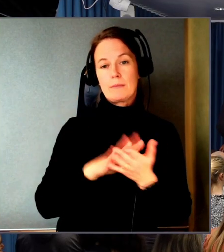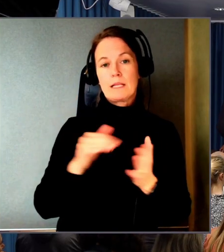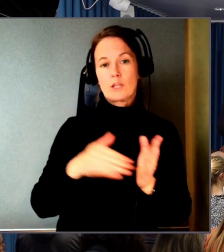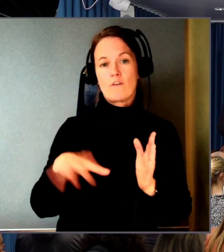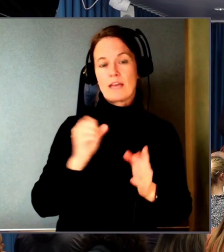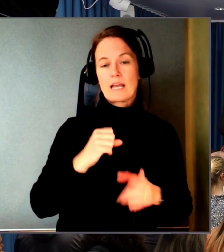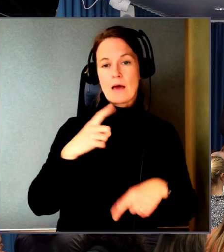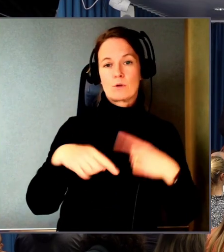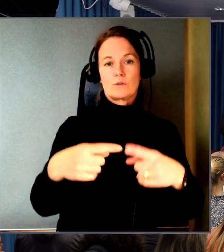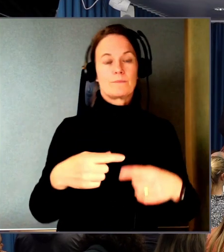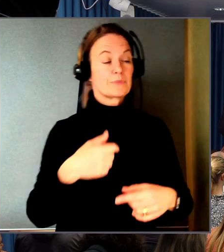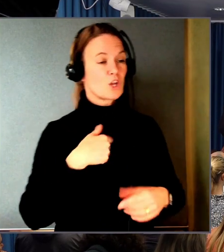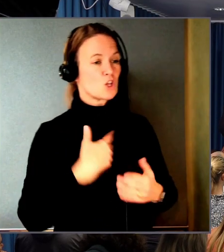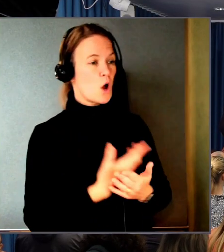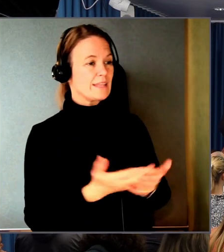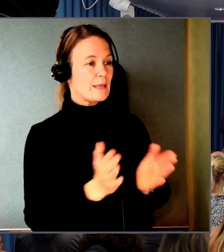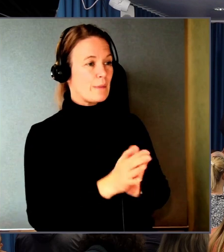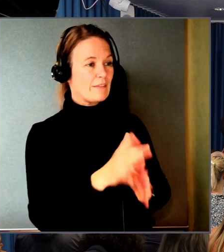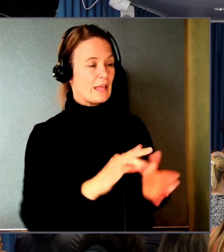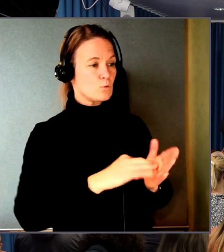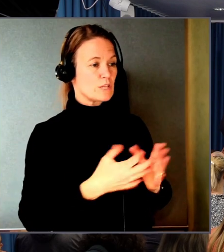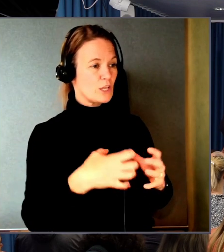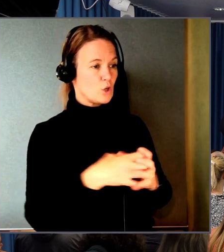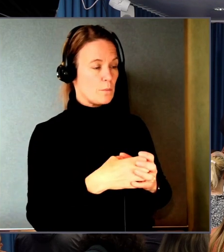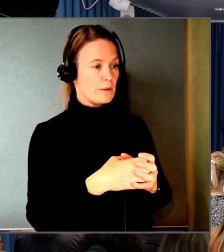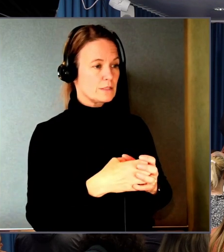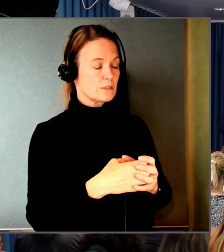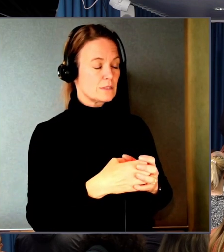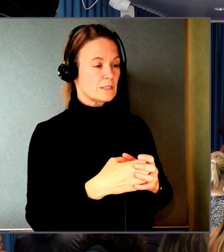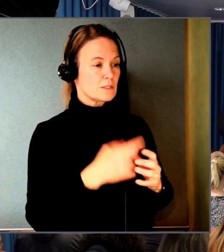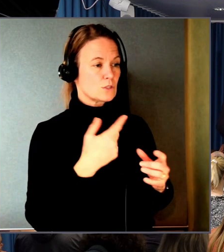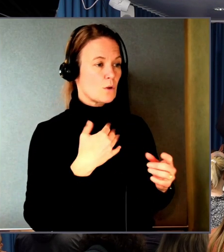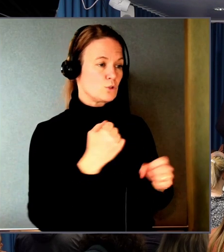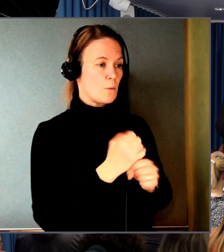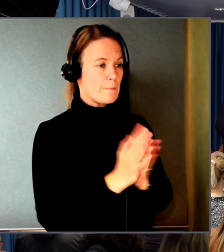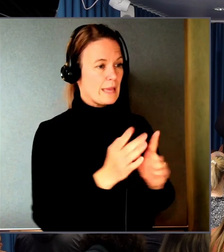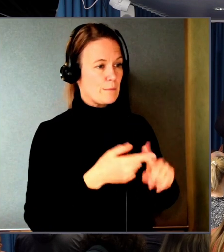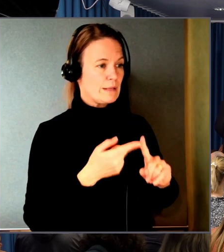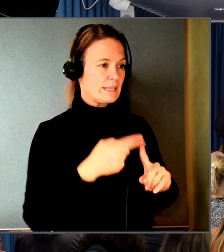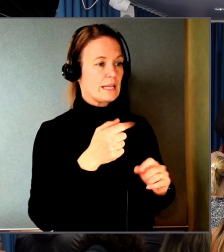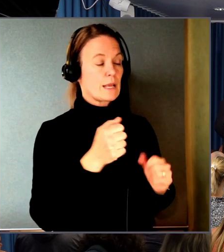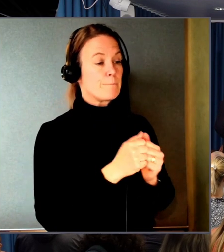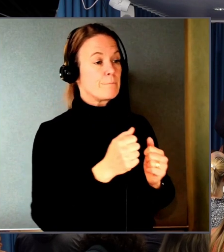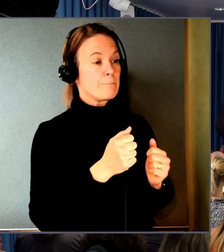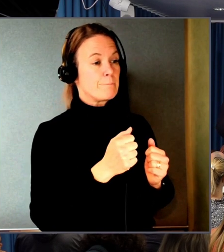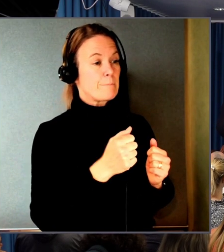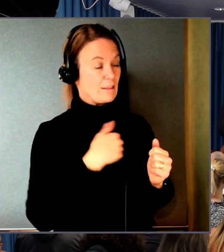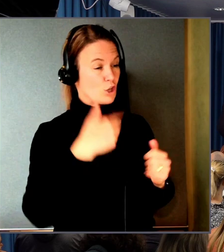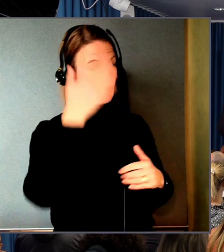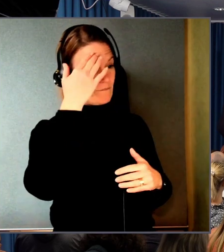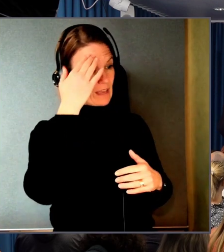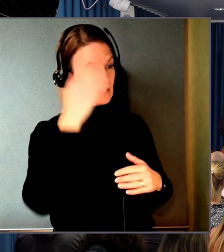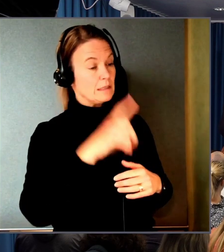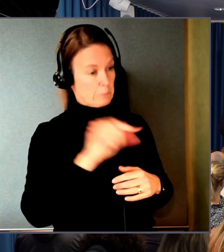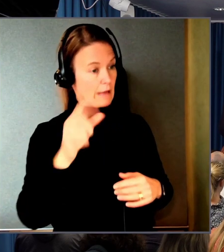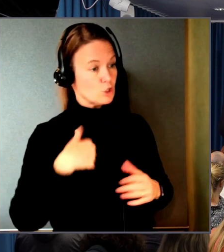Jag är inte med i den där projektgruppen som håller på med implementering. Så jag har inte alla fakta. Det jag vet är att jag kommer att vara med ibland när jag med